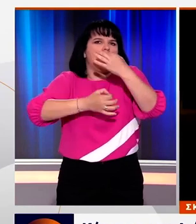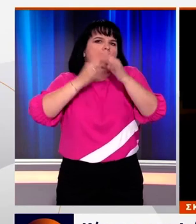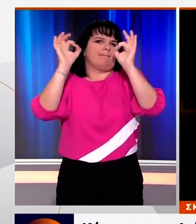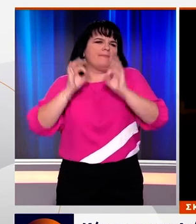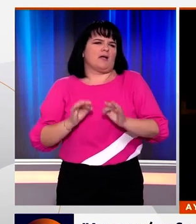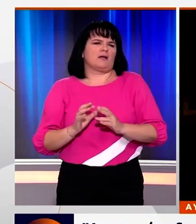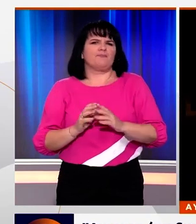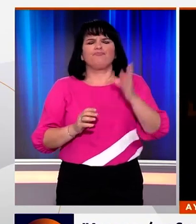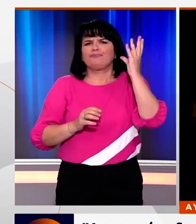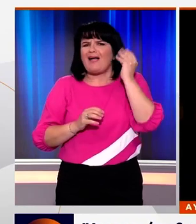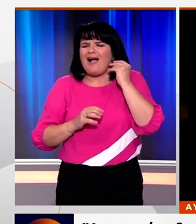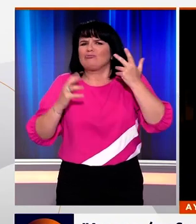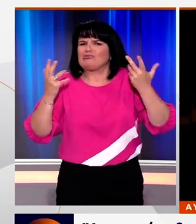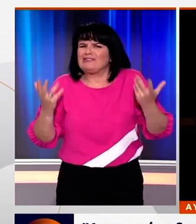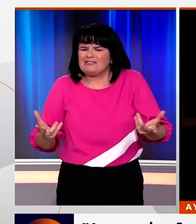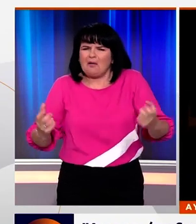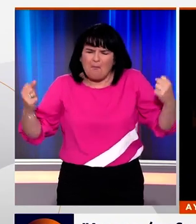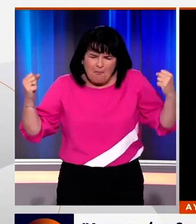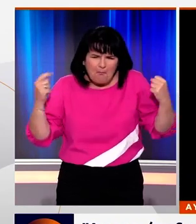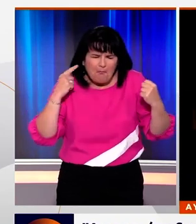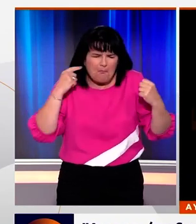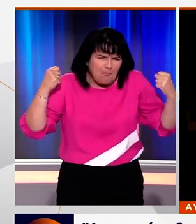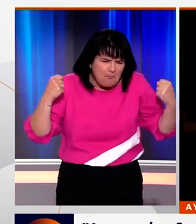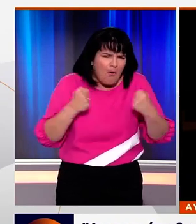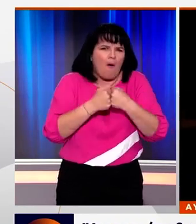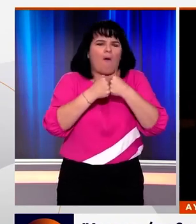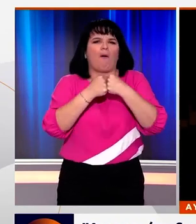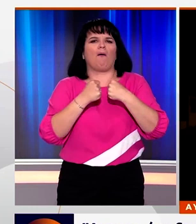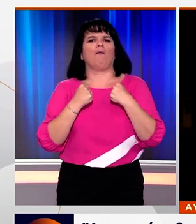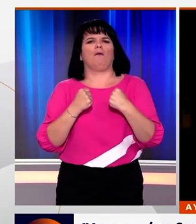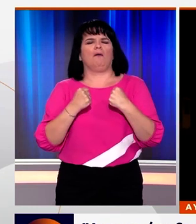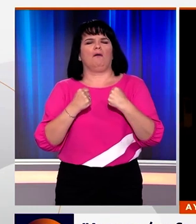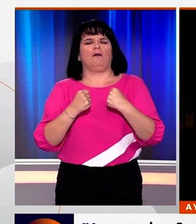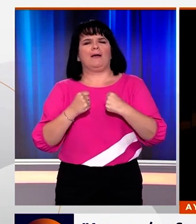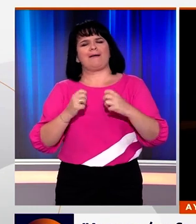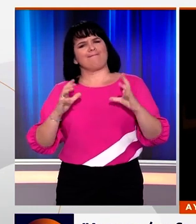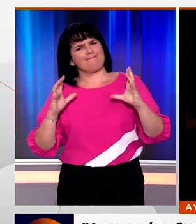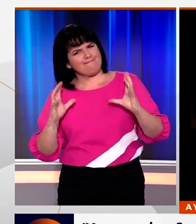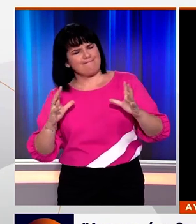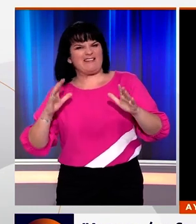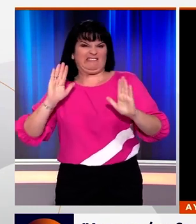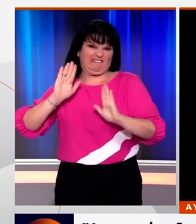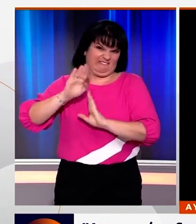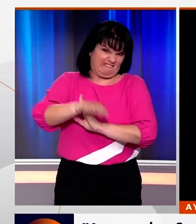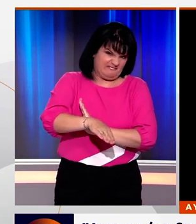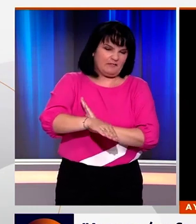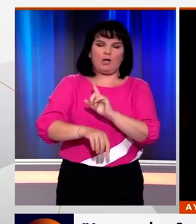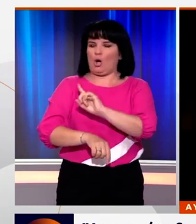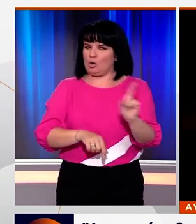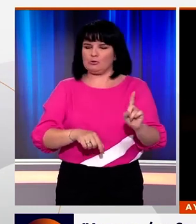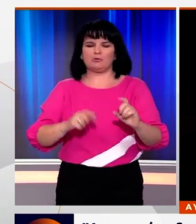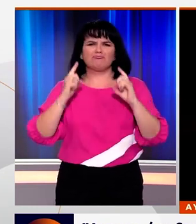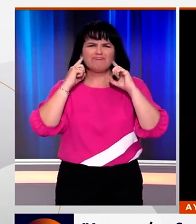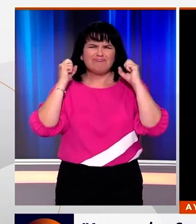στιγμές. Άκουσα ένα δυνατό κρότο, πάρα πολύ δυνατό. Εντάξει, δεν ήταν φρενάρισμα, αλλά ήταν